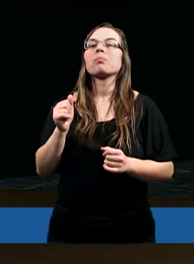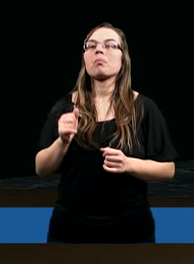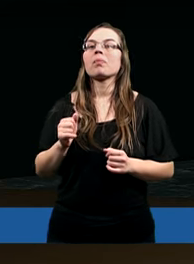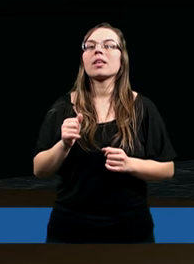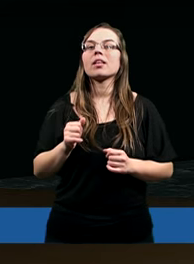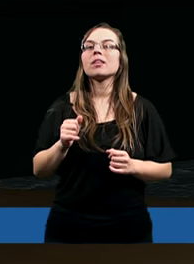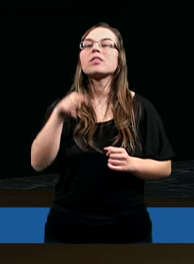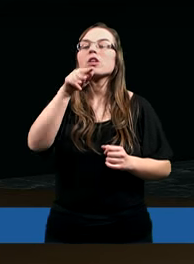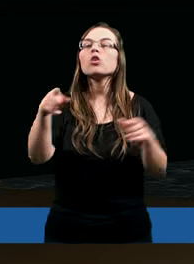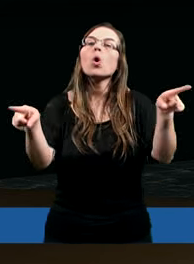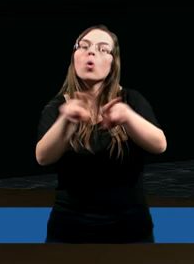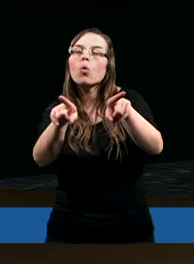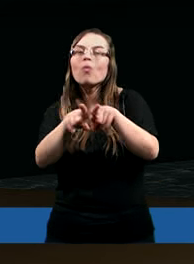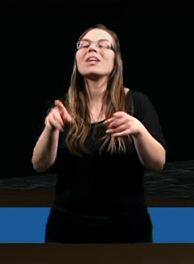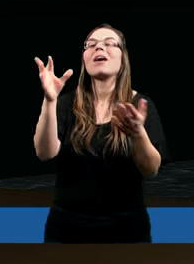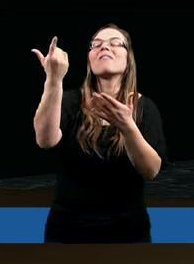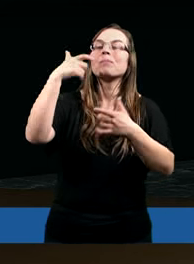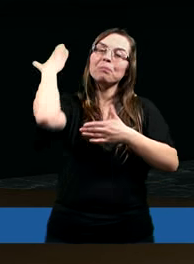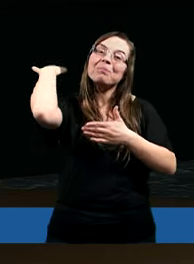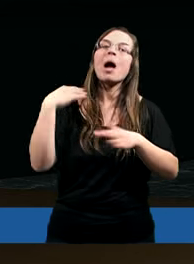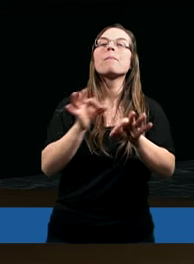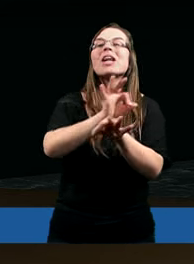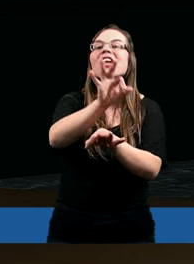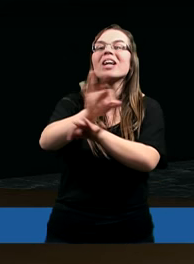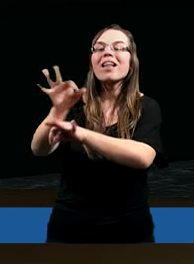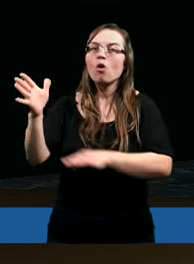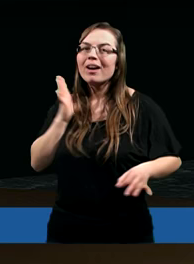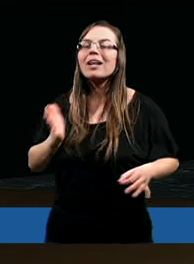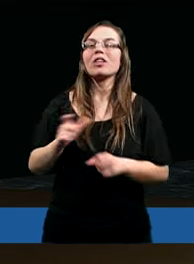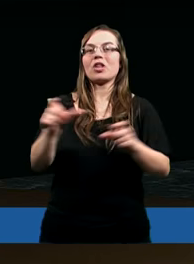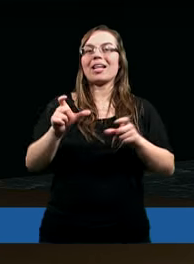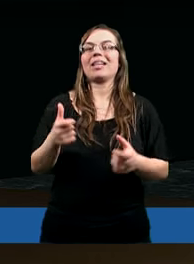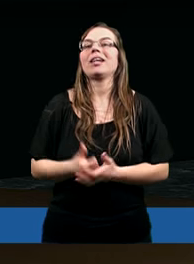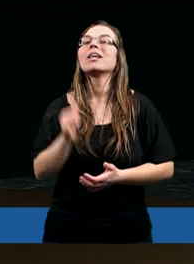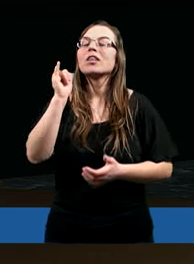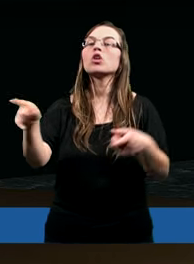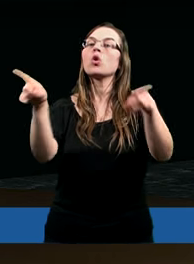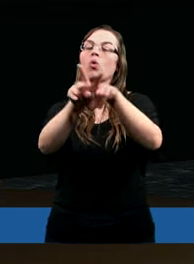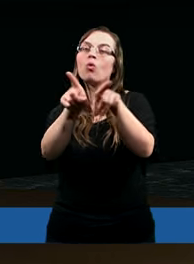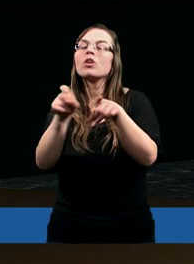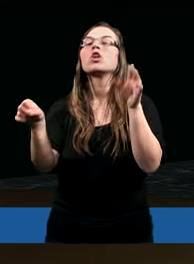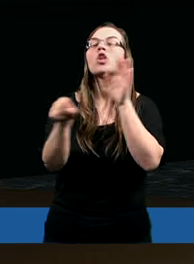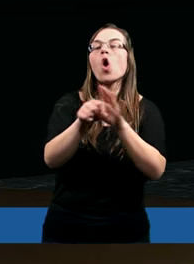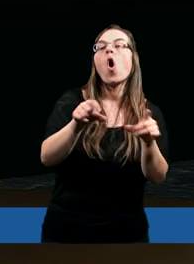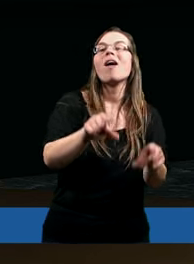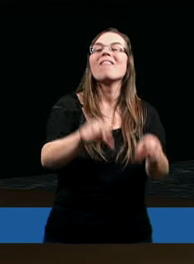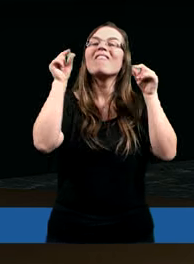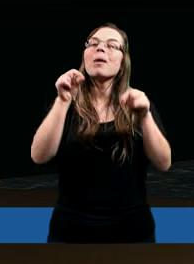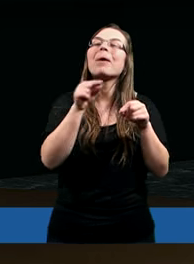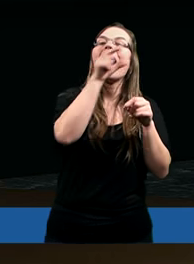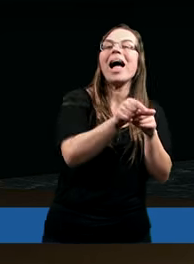powodów, również w czasie prześladowania, ale również do wybranych.